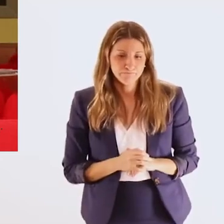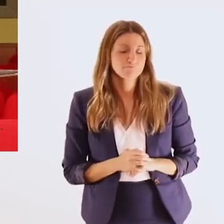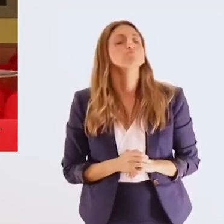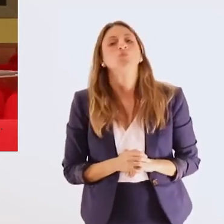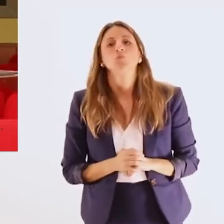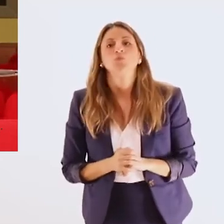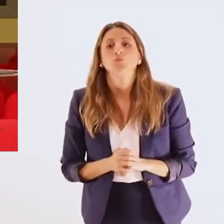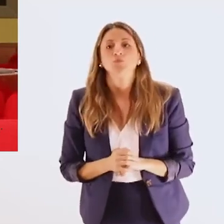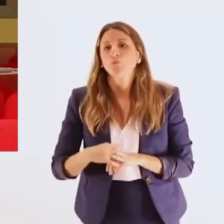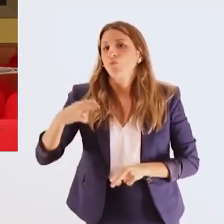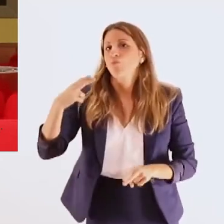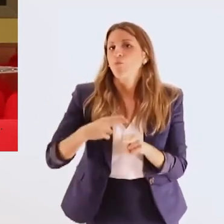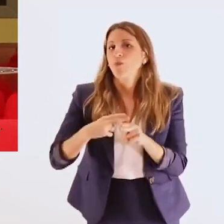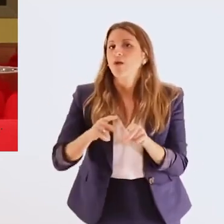τη ζωή του